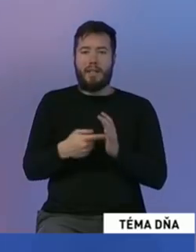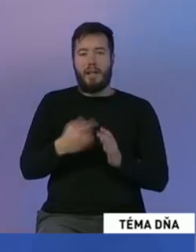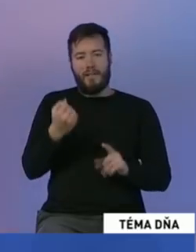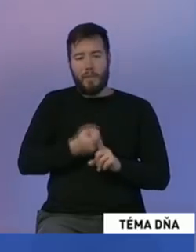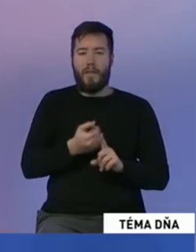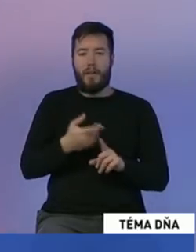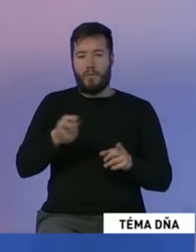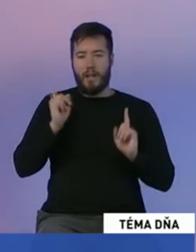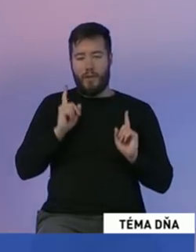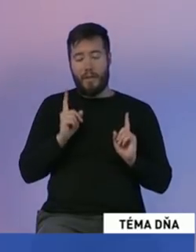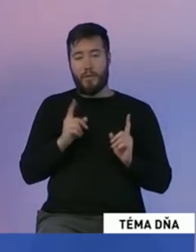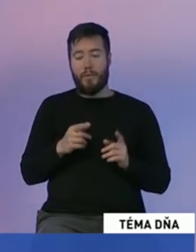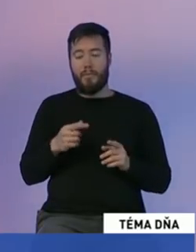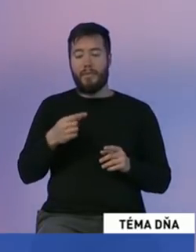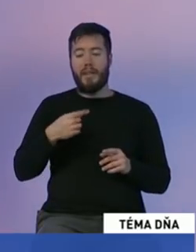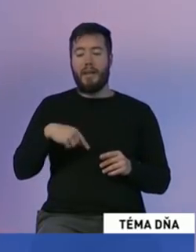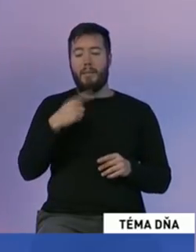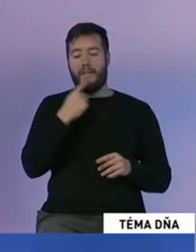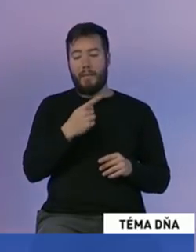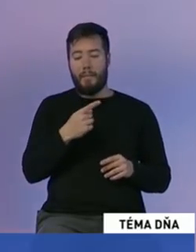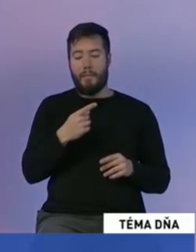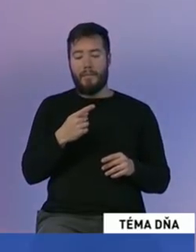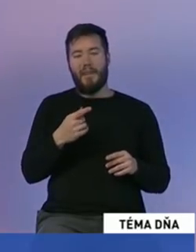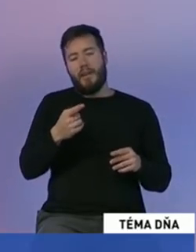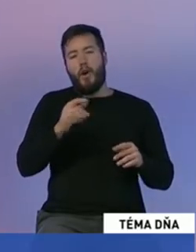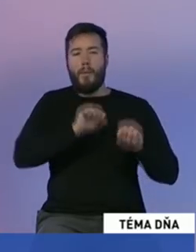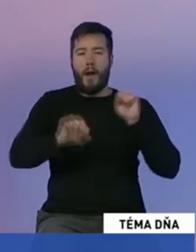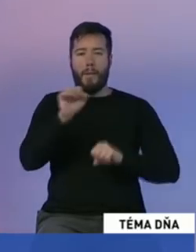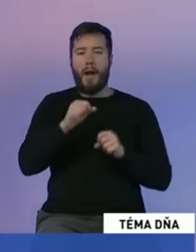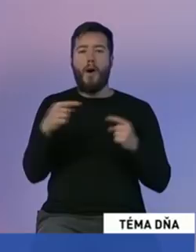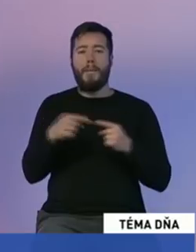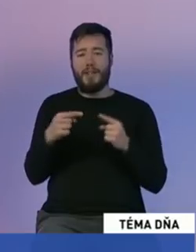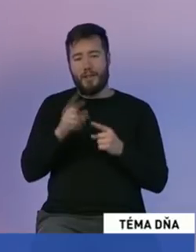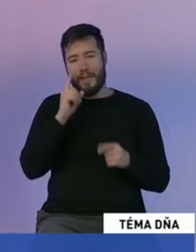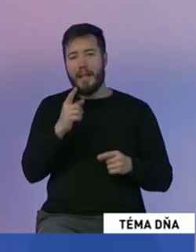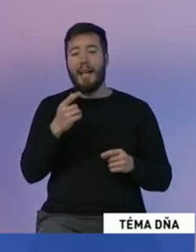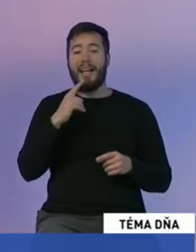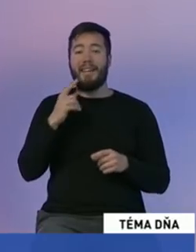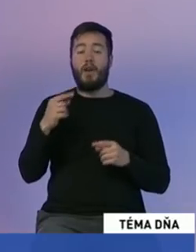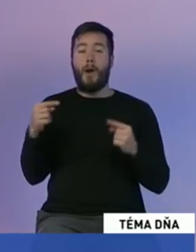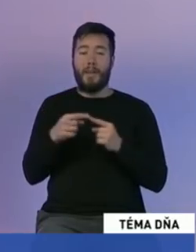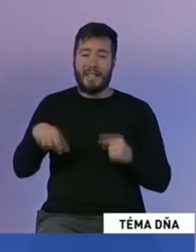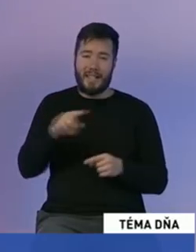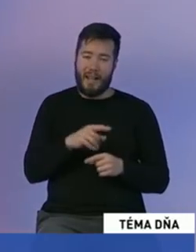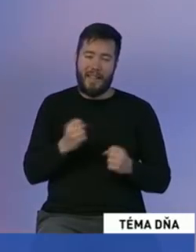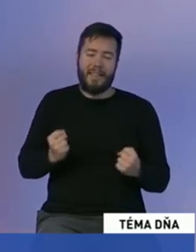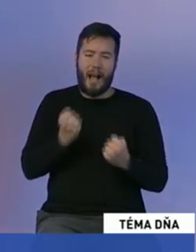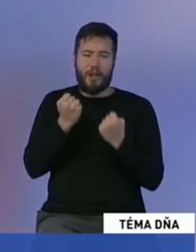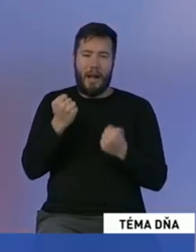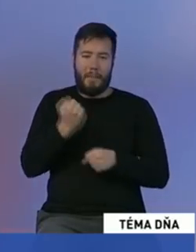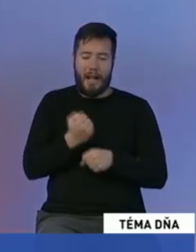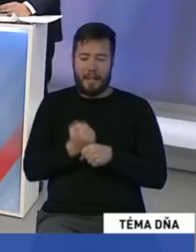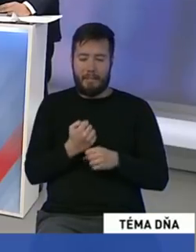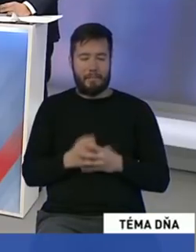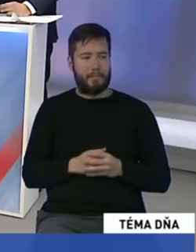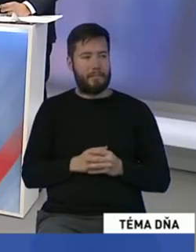povedať na tú obhávobu tých opozičných, že veľmi ťažko sa pracuje z pozície, keď ste v opozícii. Pane Štok? Viete čo?